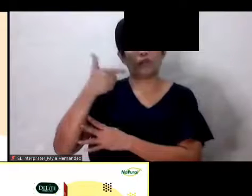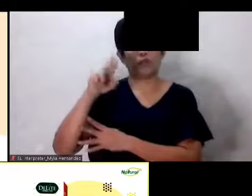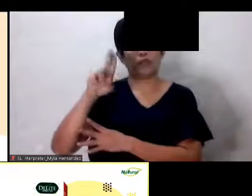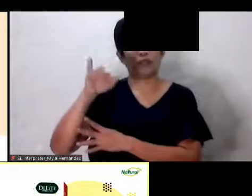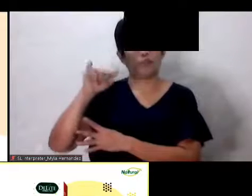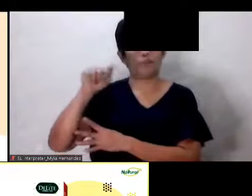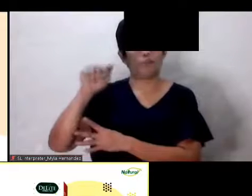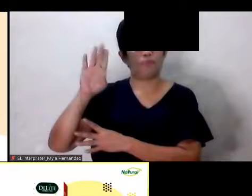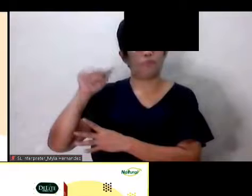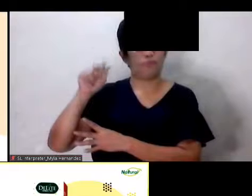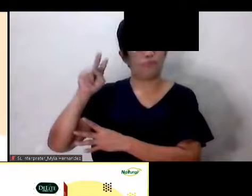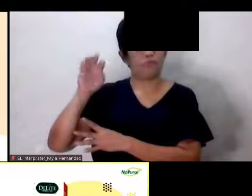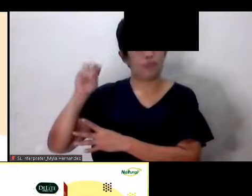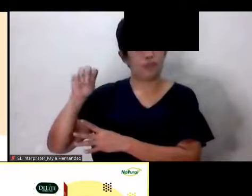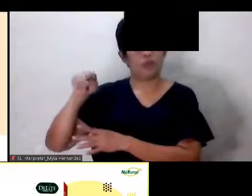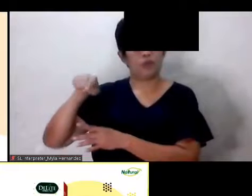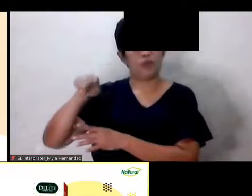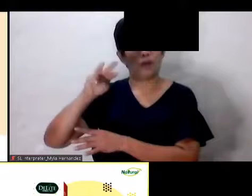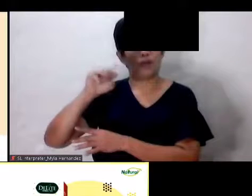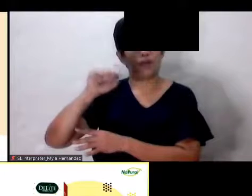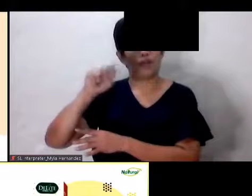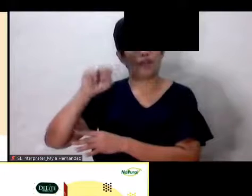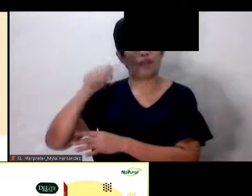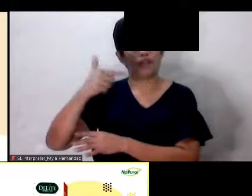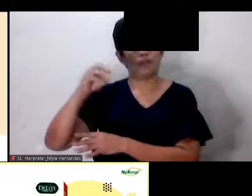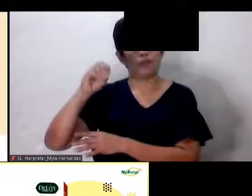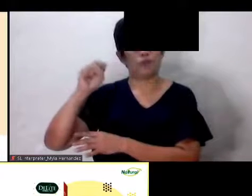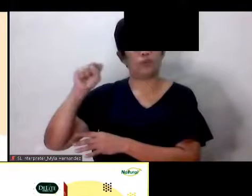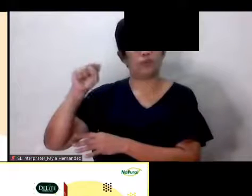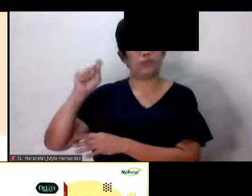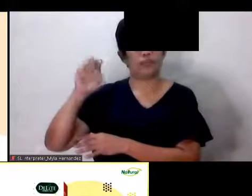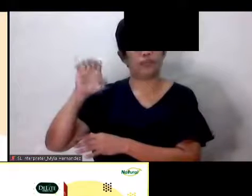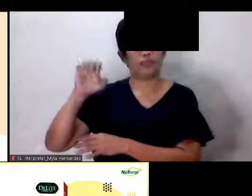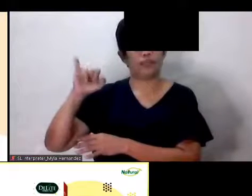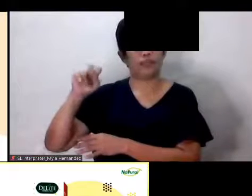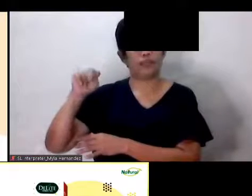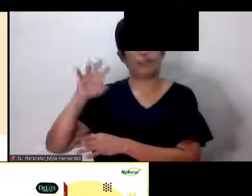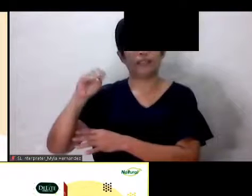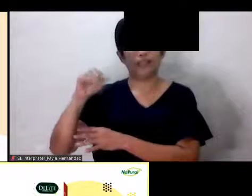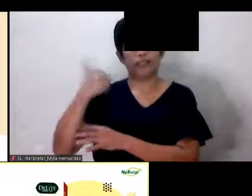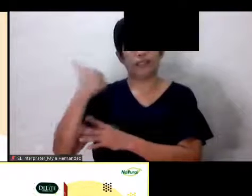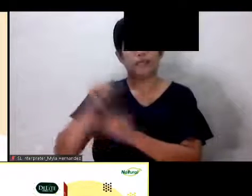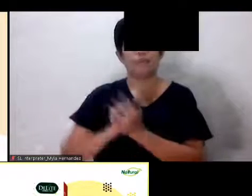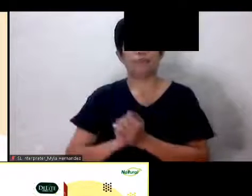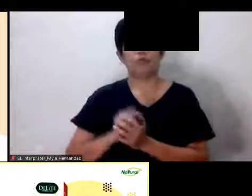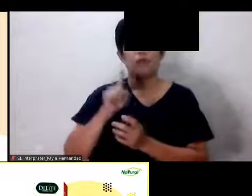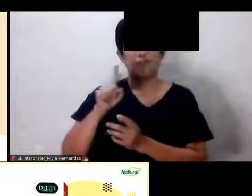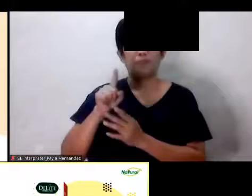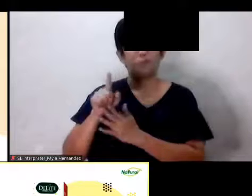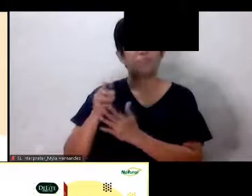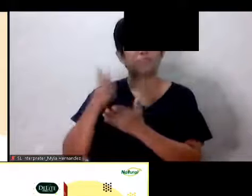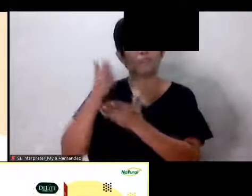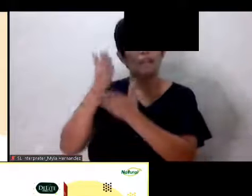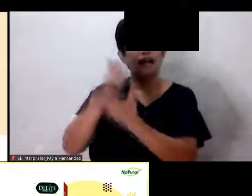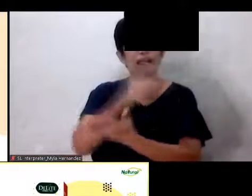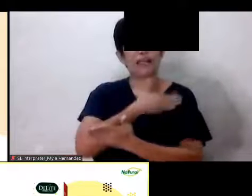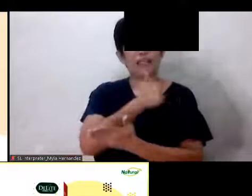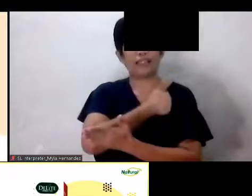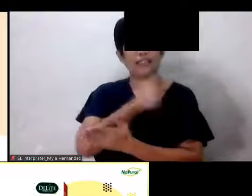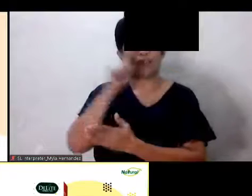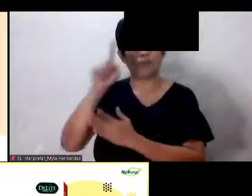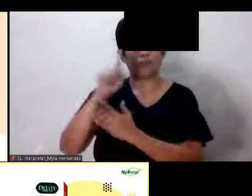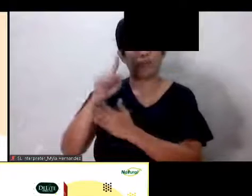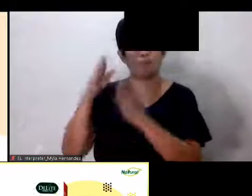Eng I had the chance to go to Canada for one of their biggest health food show Then may